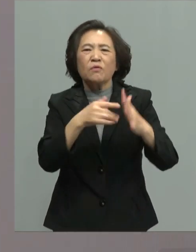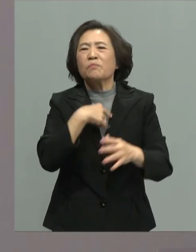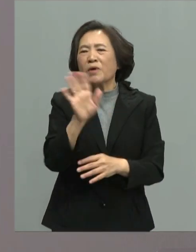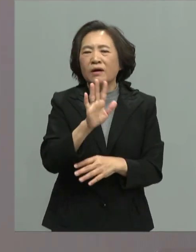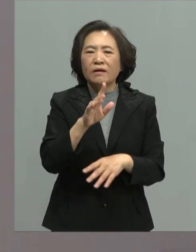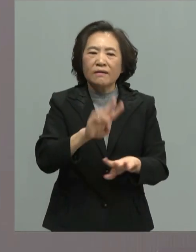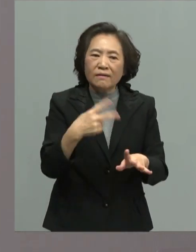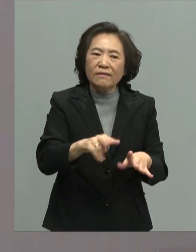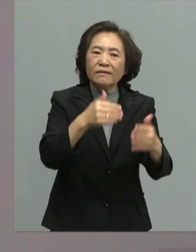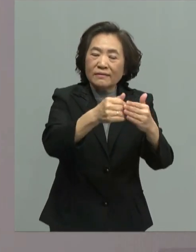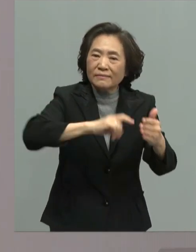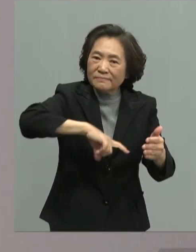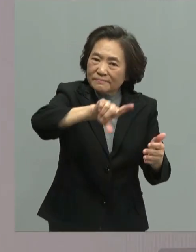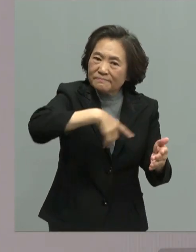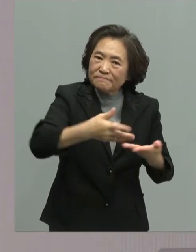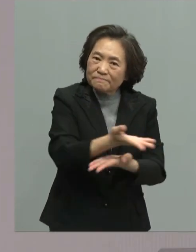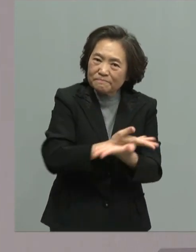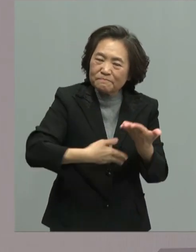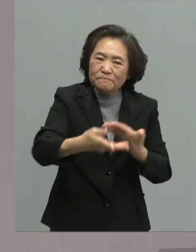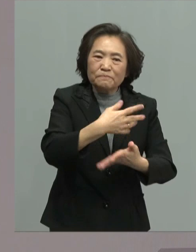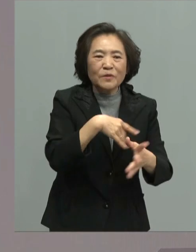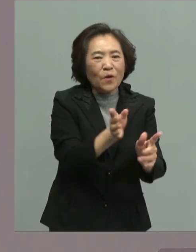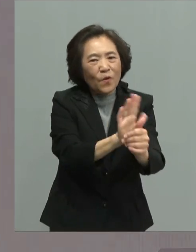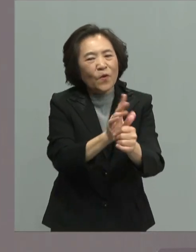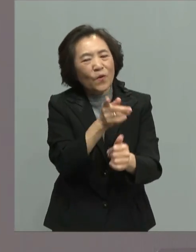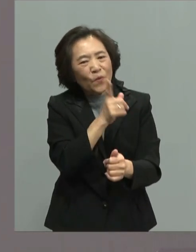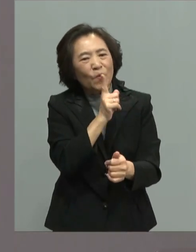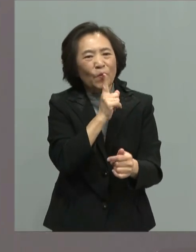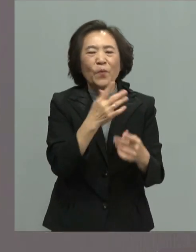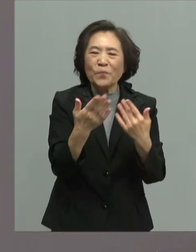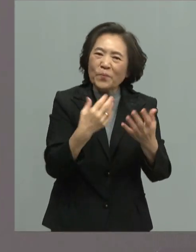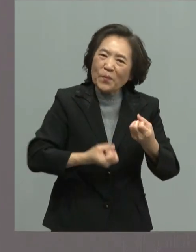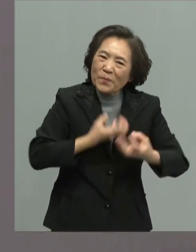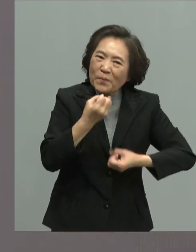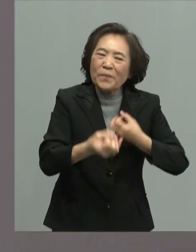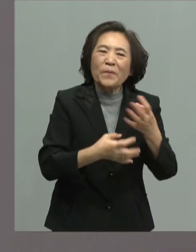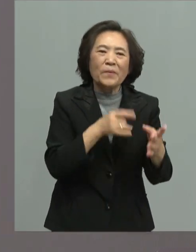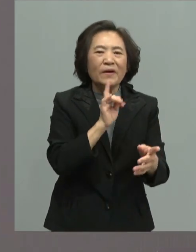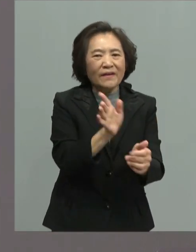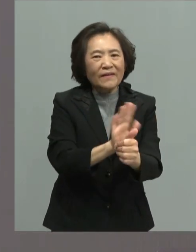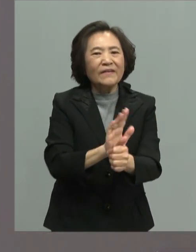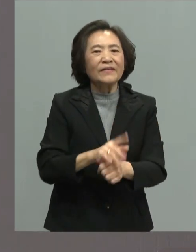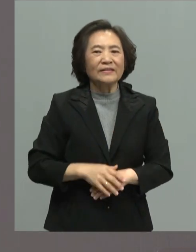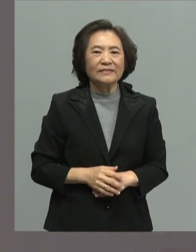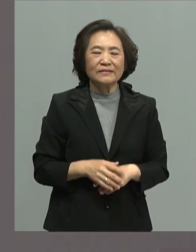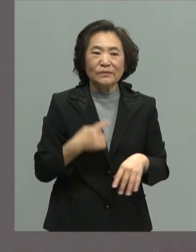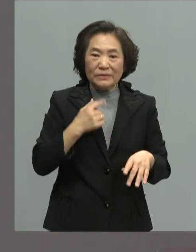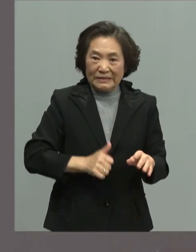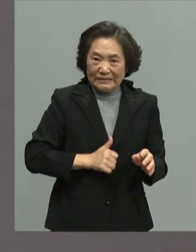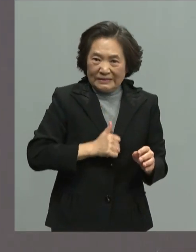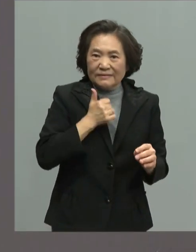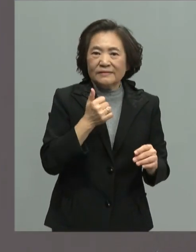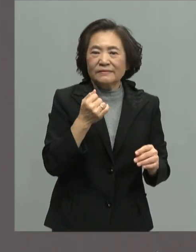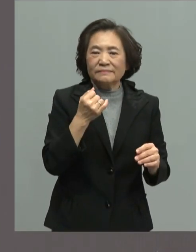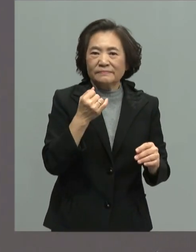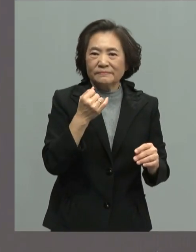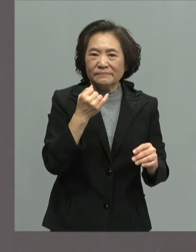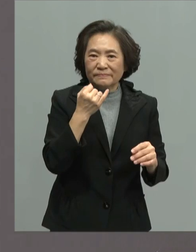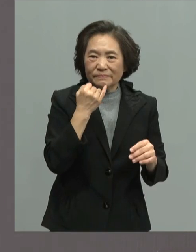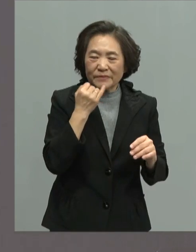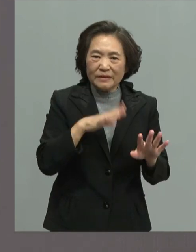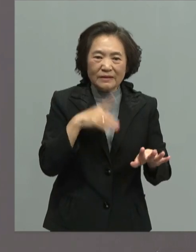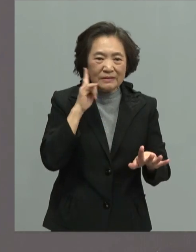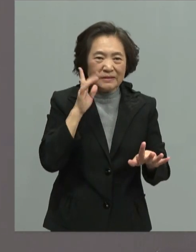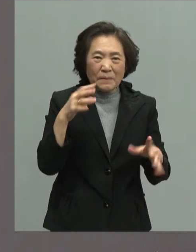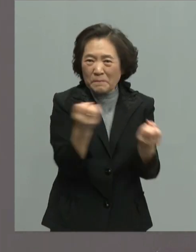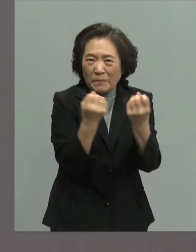沟通交流增进彼此有善意我们的中间路上才能真正的远离冲突